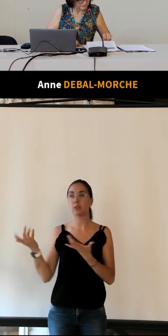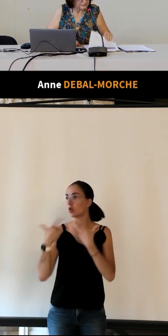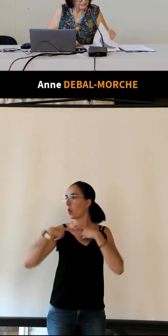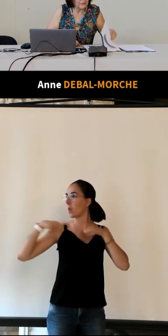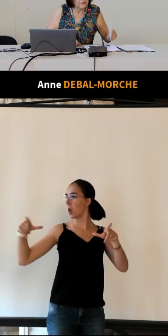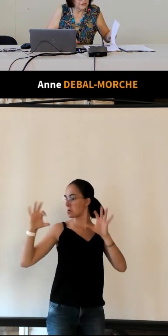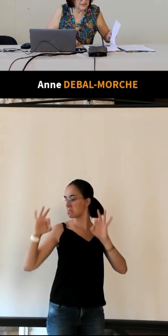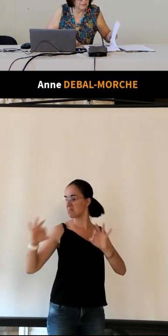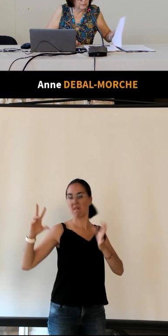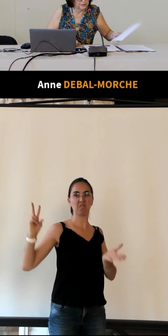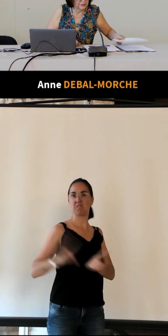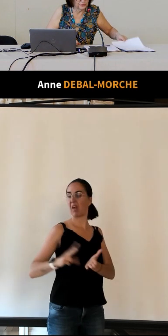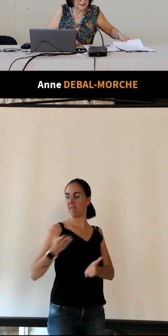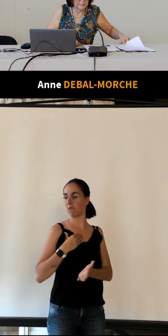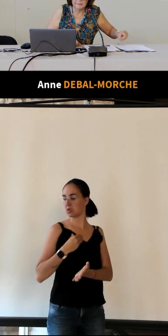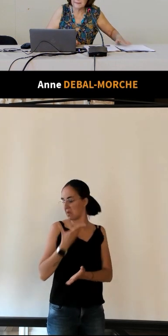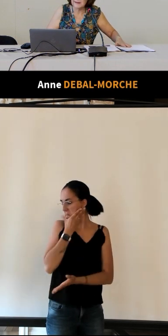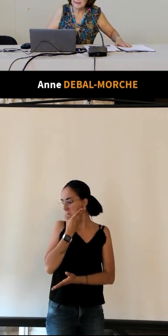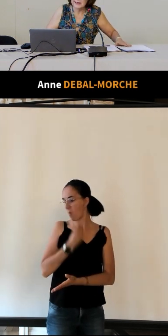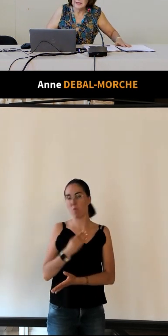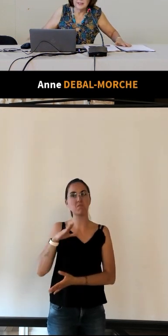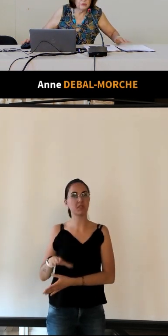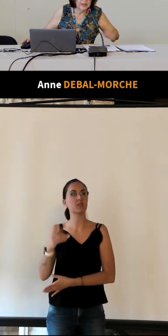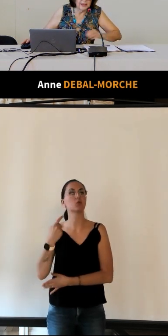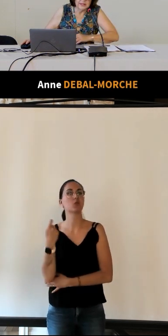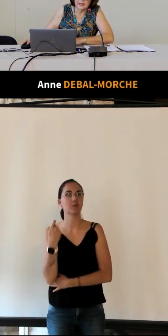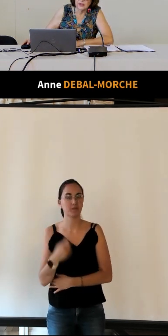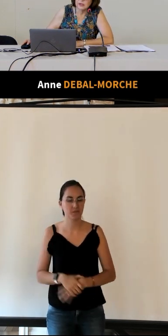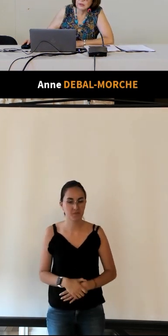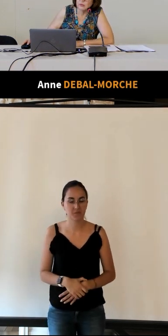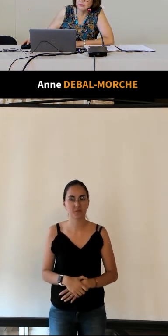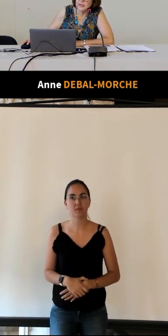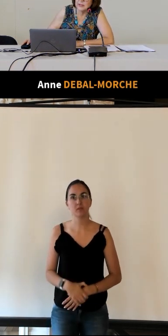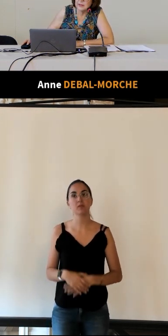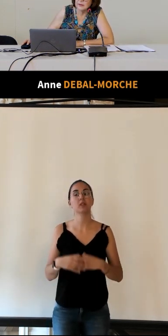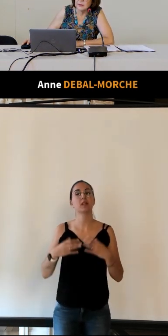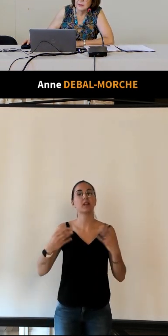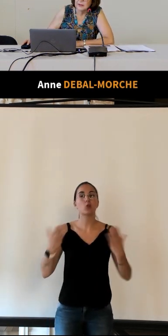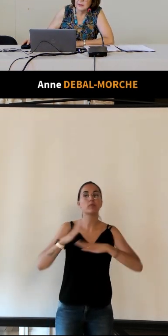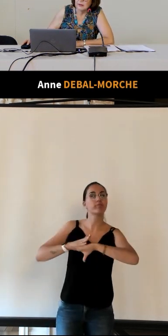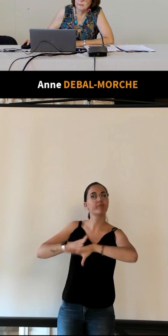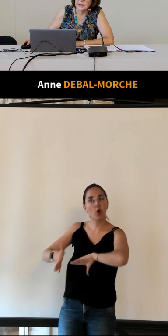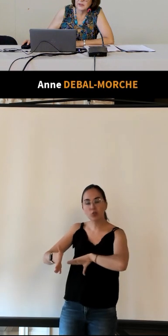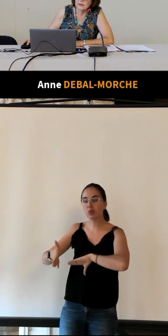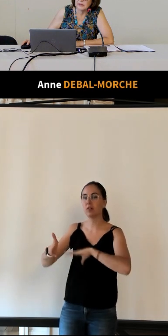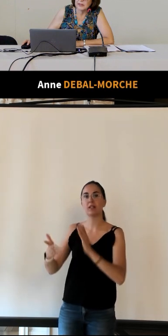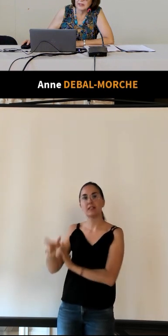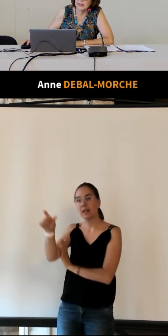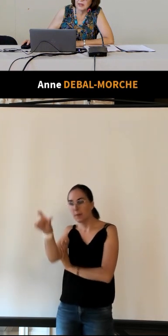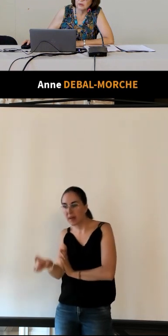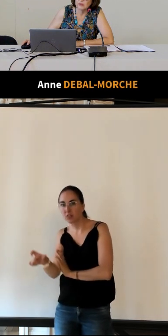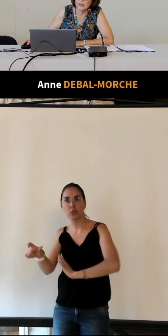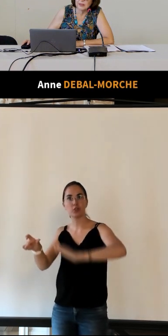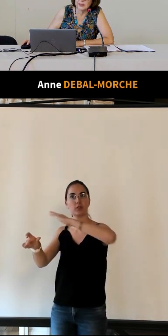le français le plus pur en tout cas et donc à l'intérieur vous voyez une personne derrière